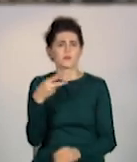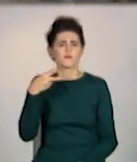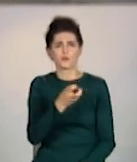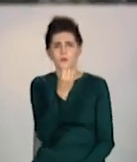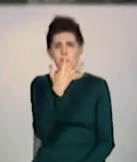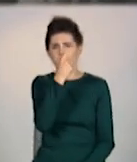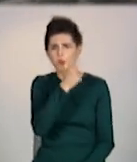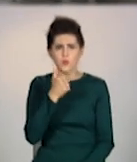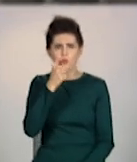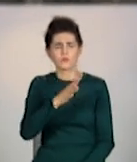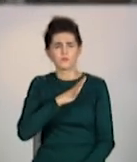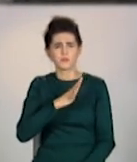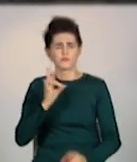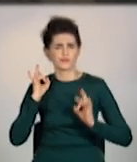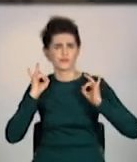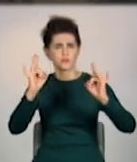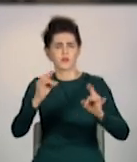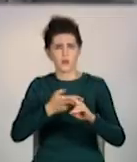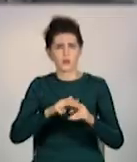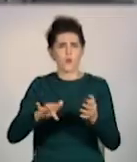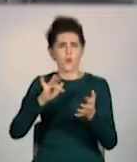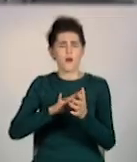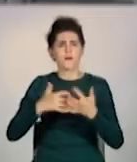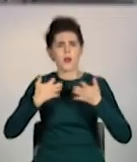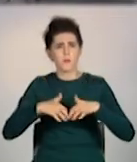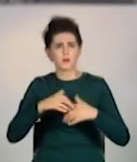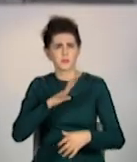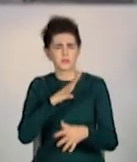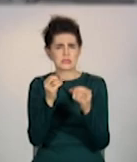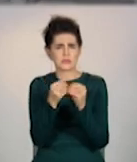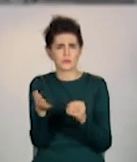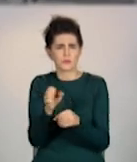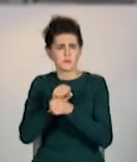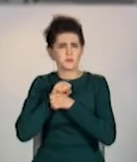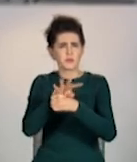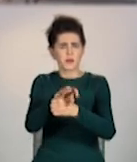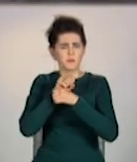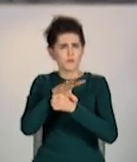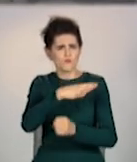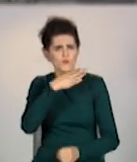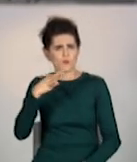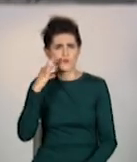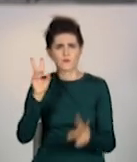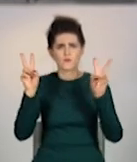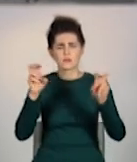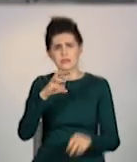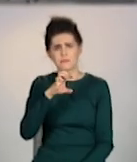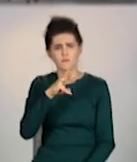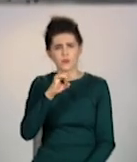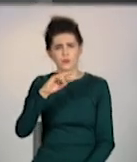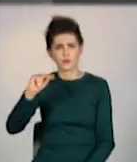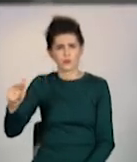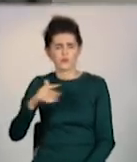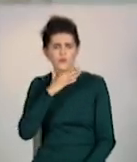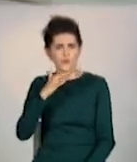хвиля жахливих терактів докатилася і до Краматорська. Десятки ракет із системи залпового вогню смерч розірвалися на території